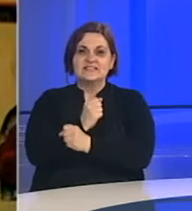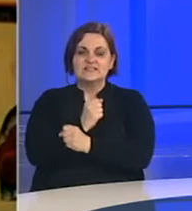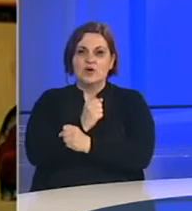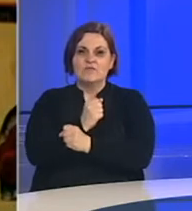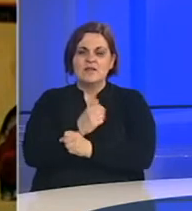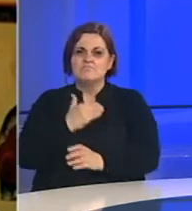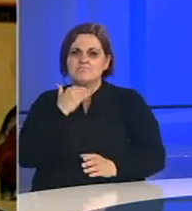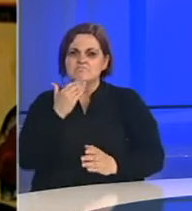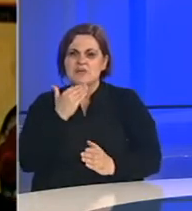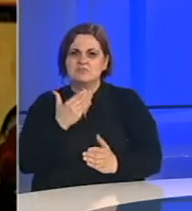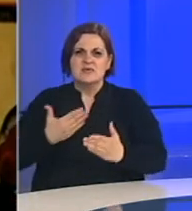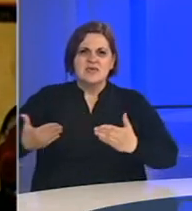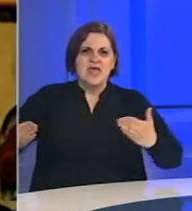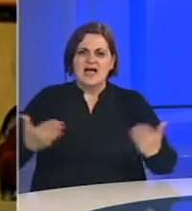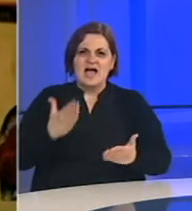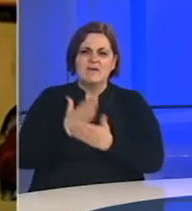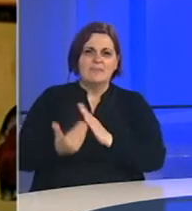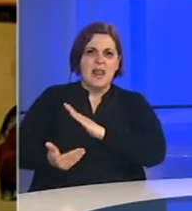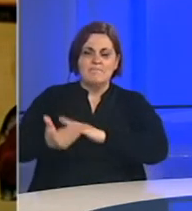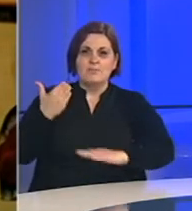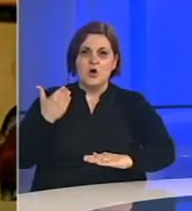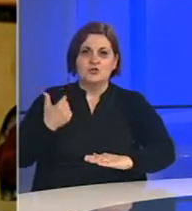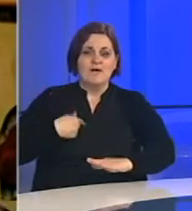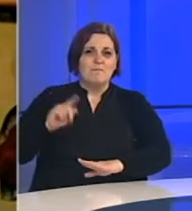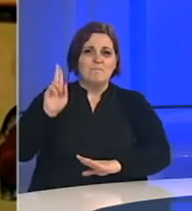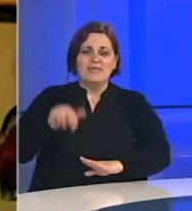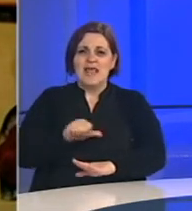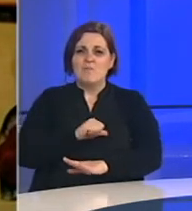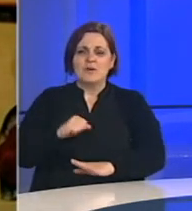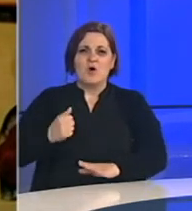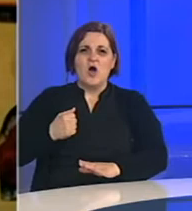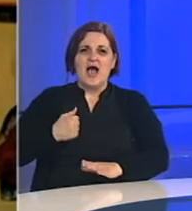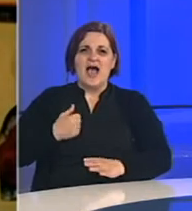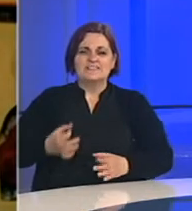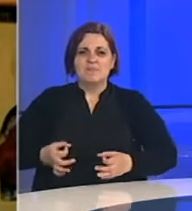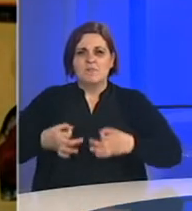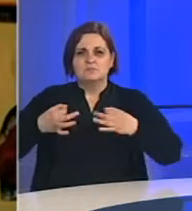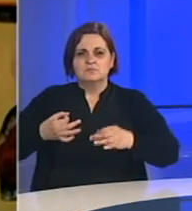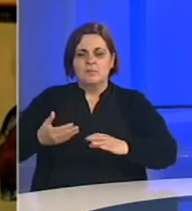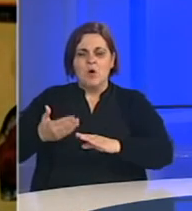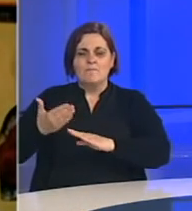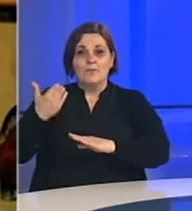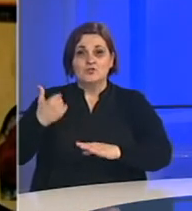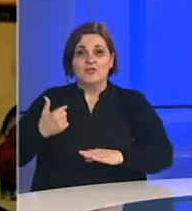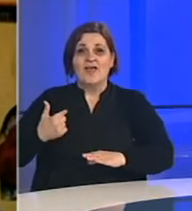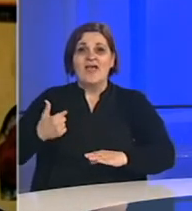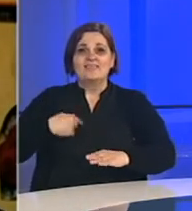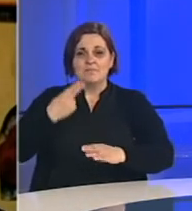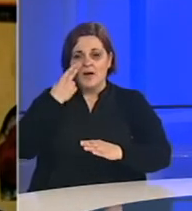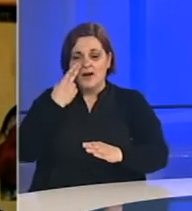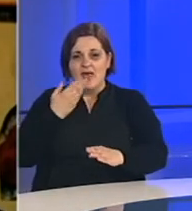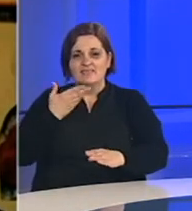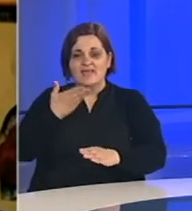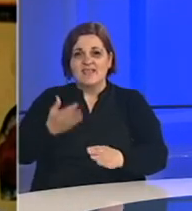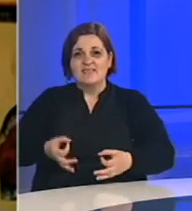Bez obzira kakva bila prošlost, mi ne moramo samo da imamo slavnu prošlost, moramo imati ispred sebe i